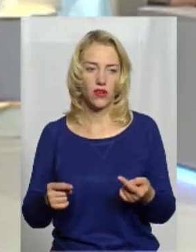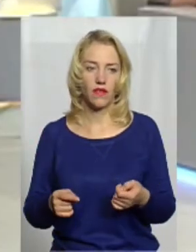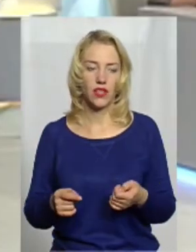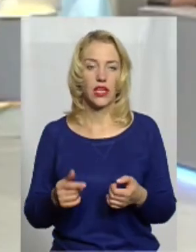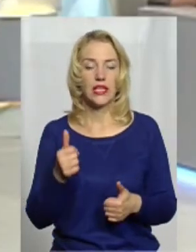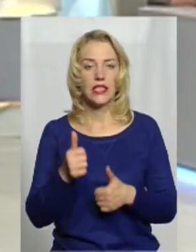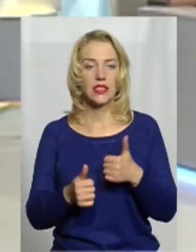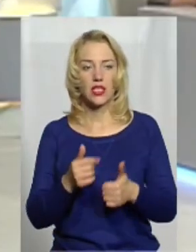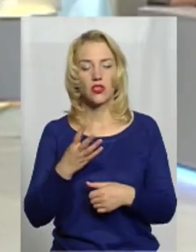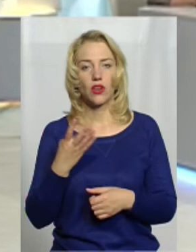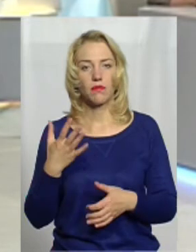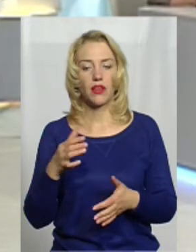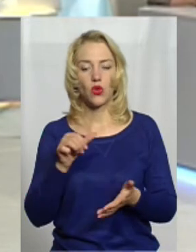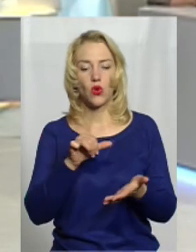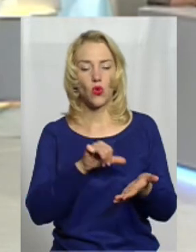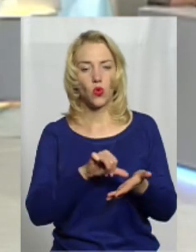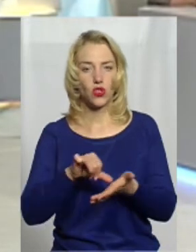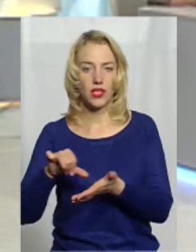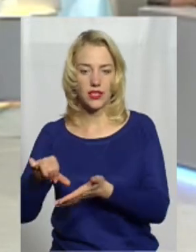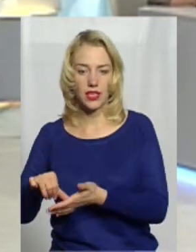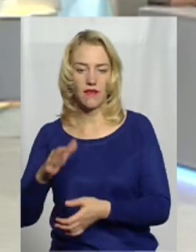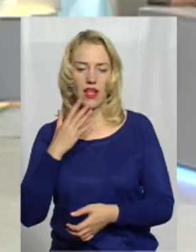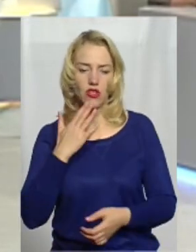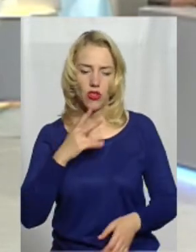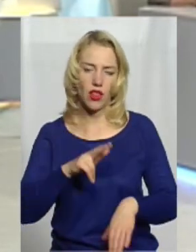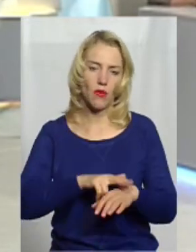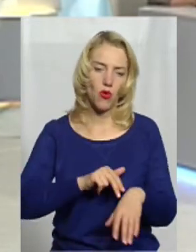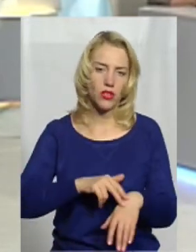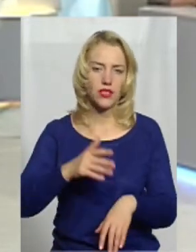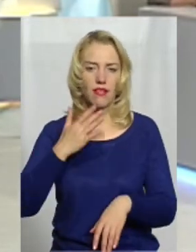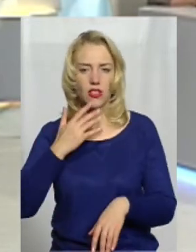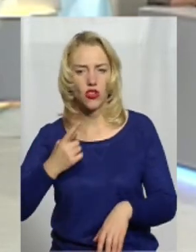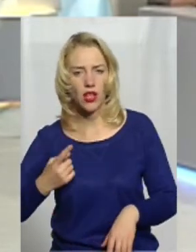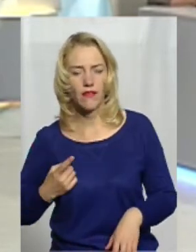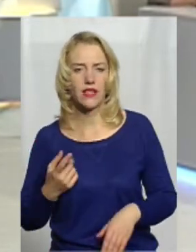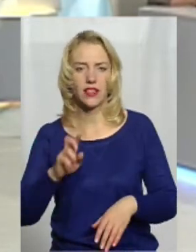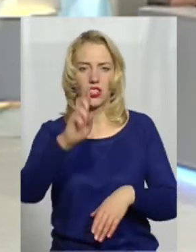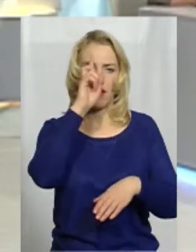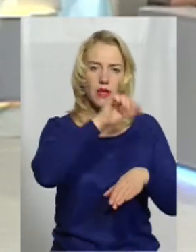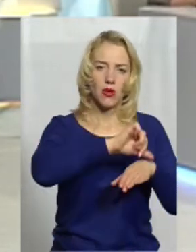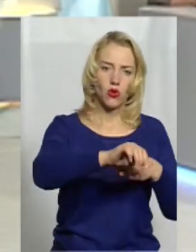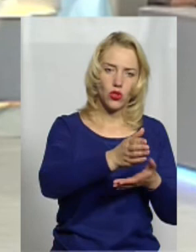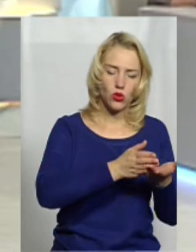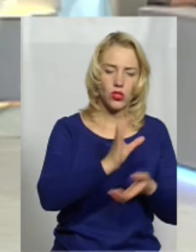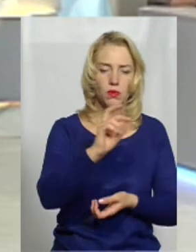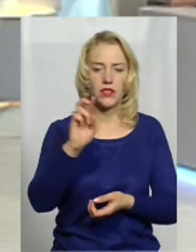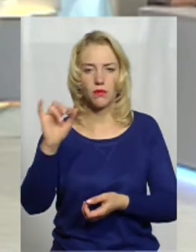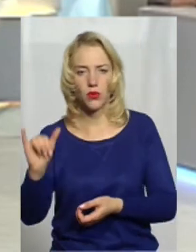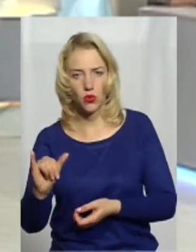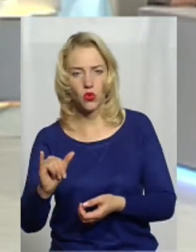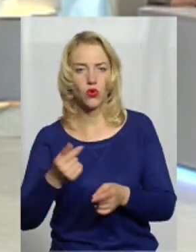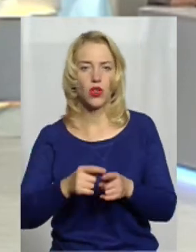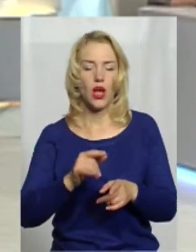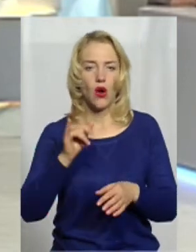Змагалося 45 учасників Нацполіції, Нацгвардії, Державної, прикордонної служби СБУ, Служби безпеки, репорту